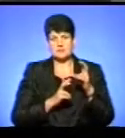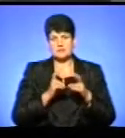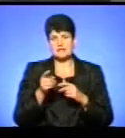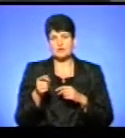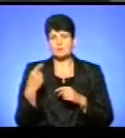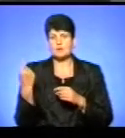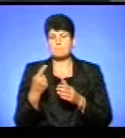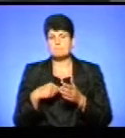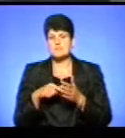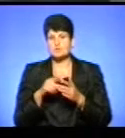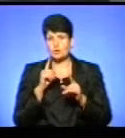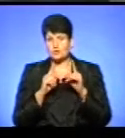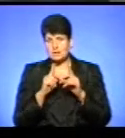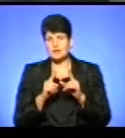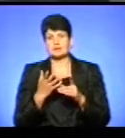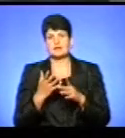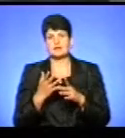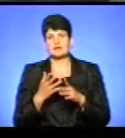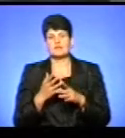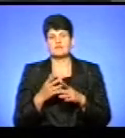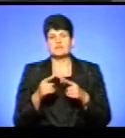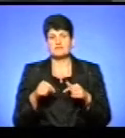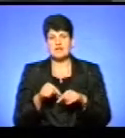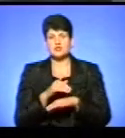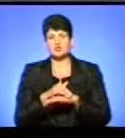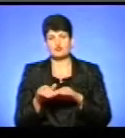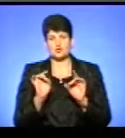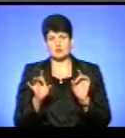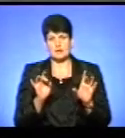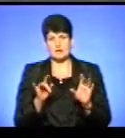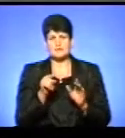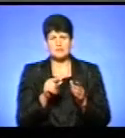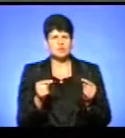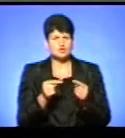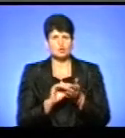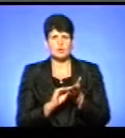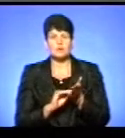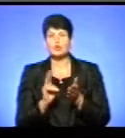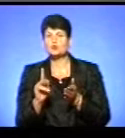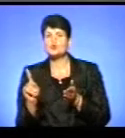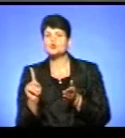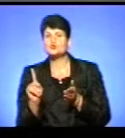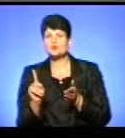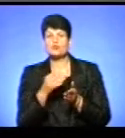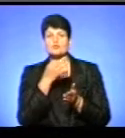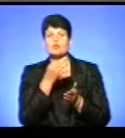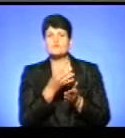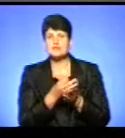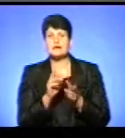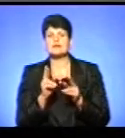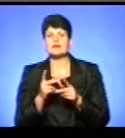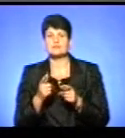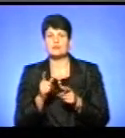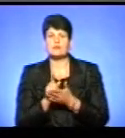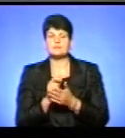міської ради задійними у сфері зовнішньої реклами». В цьому положенні чітко розписано, хто за що відповідає, хто як повинен